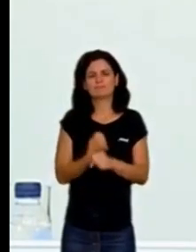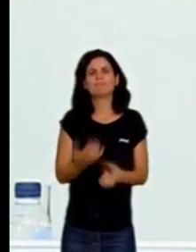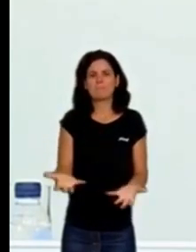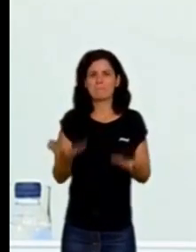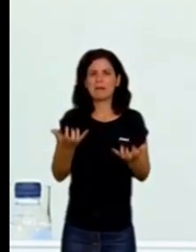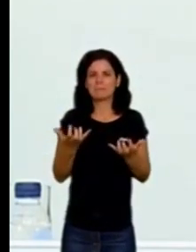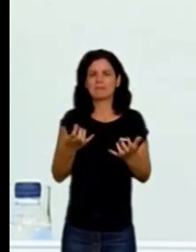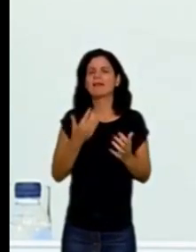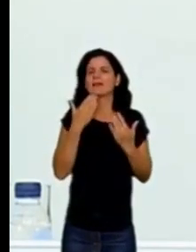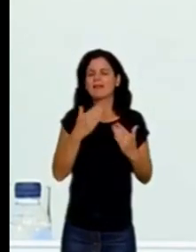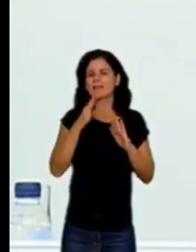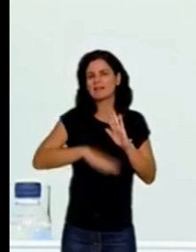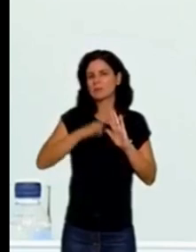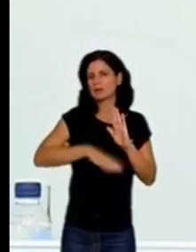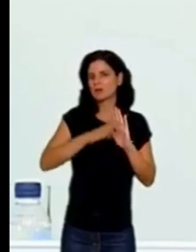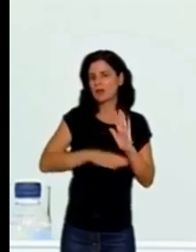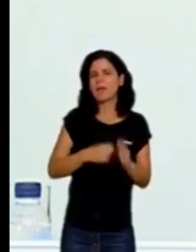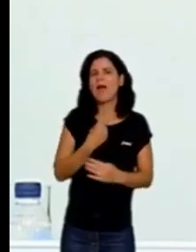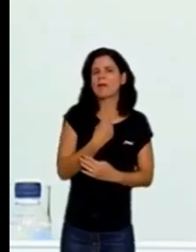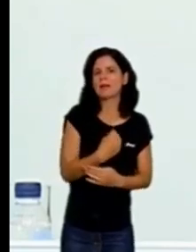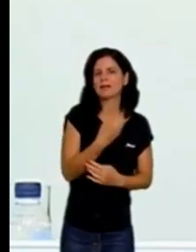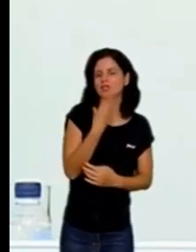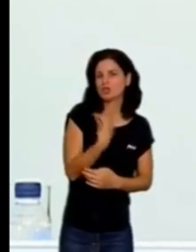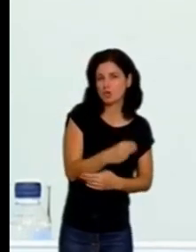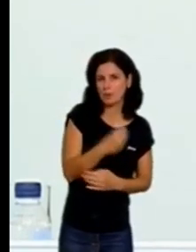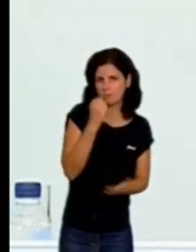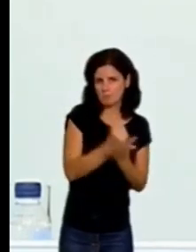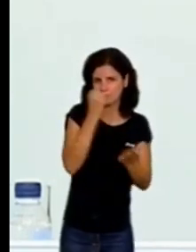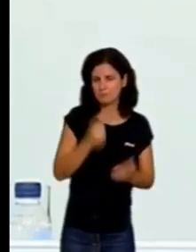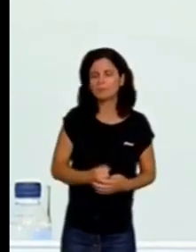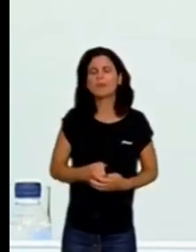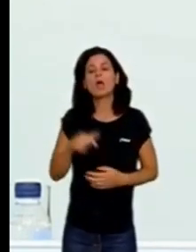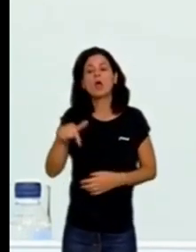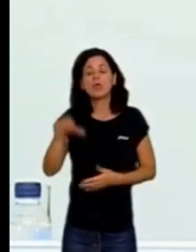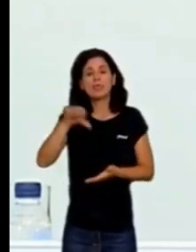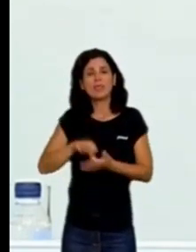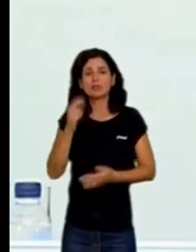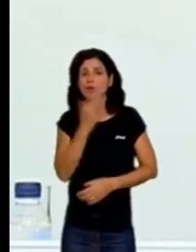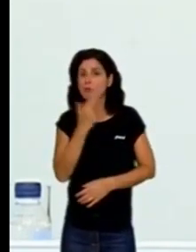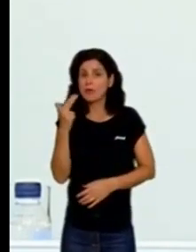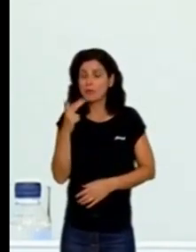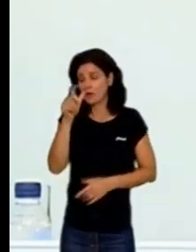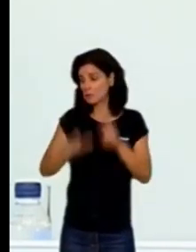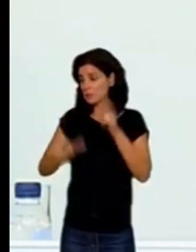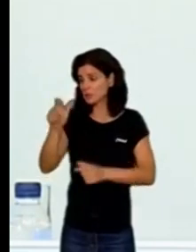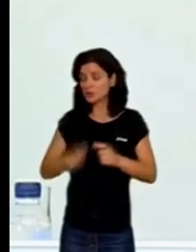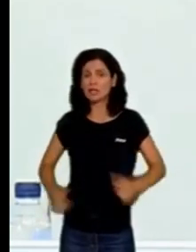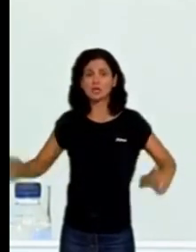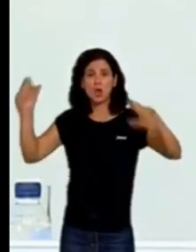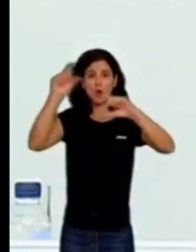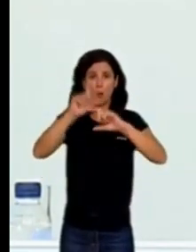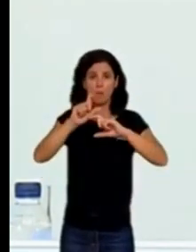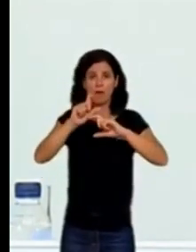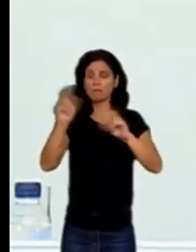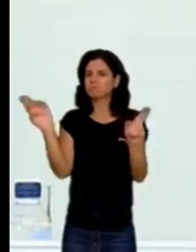Jove. Avui les persones que estan en un centre de dia, en un centre ocupacional, no tenen que pagar copago per anar